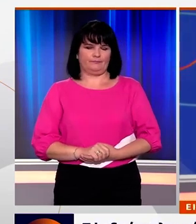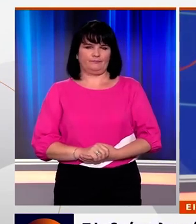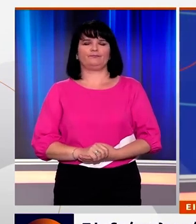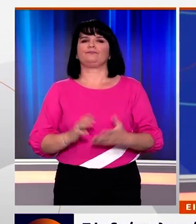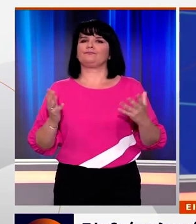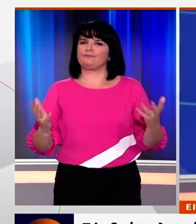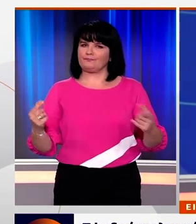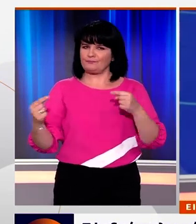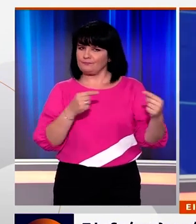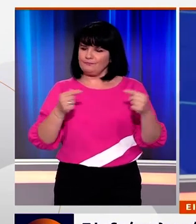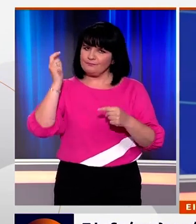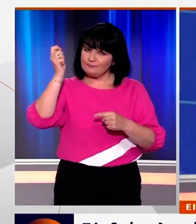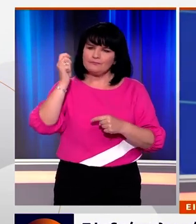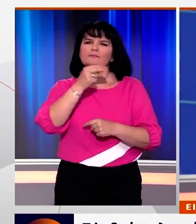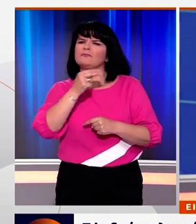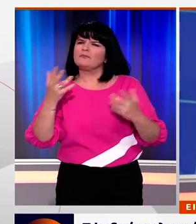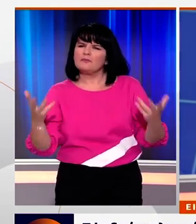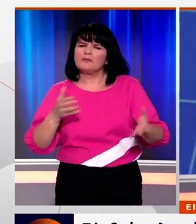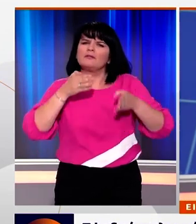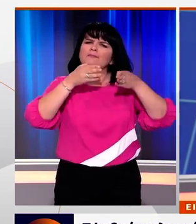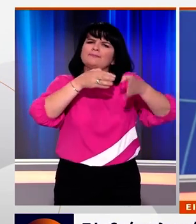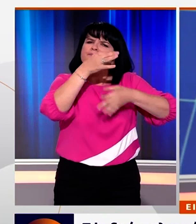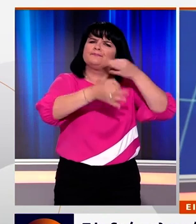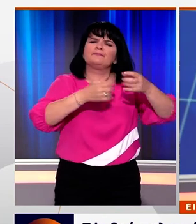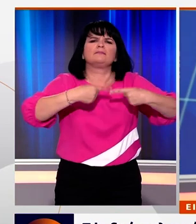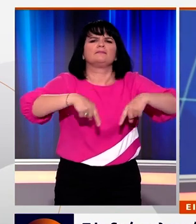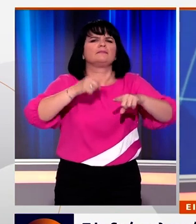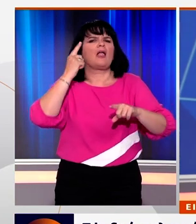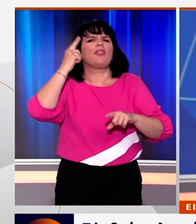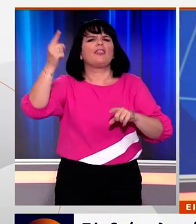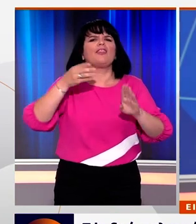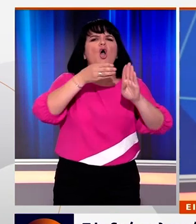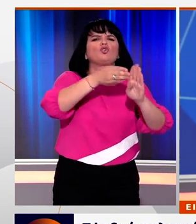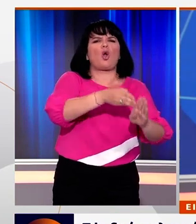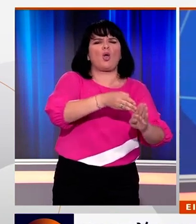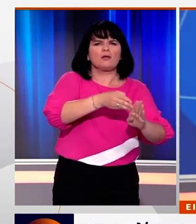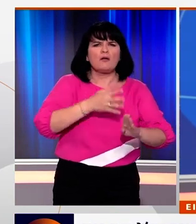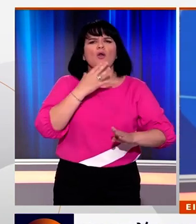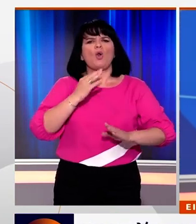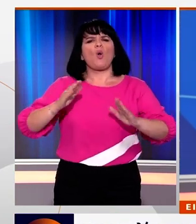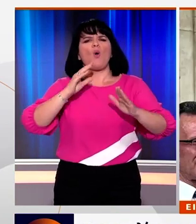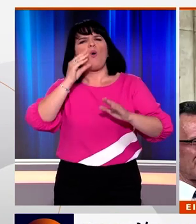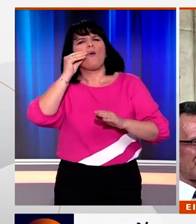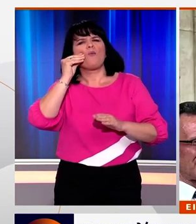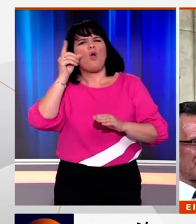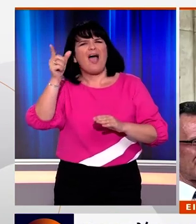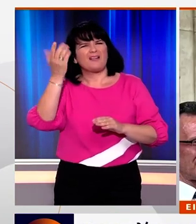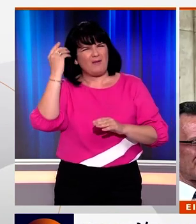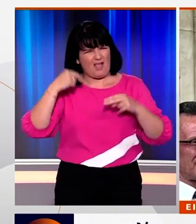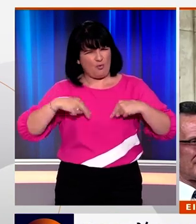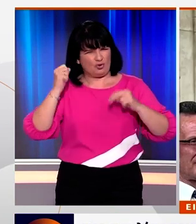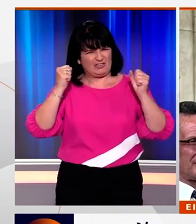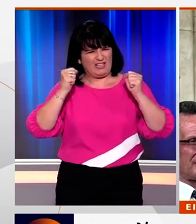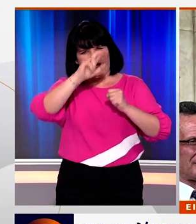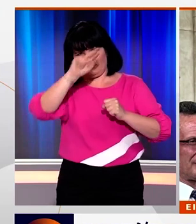Σφοδρή πολιτική αντιπαράθεση προκαλεί η εισήγηση της Επιτροπής Δεοντολογίας της Βουλής για την άρση της ασυλίας του Παύλου Πολάκη.